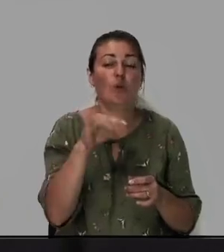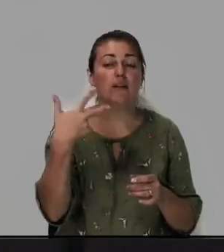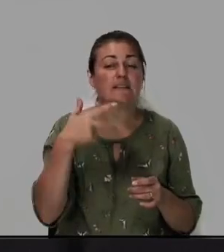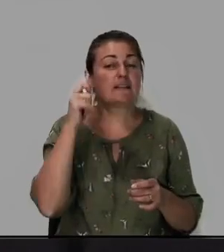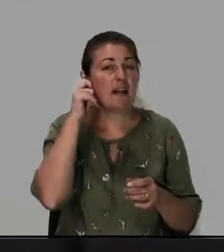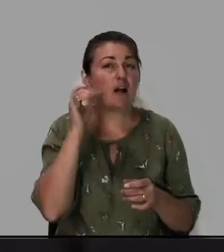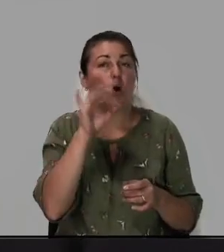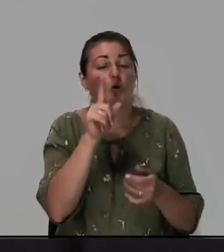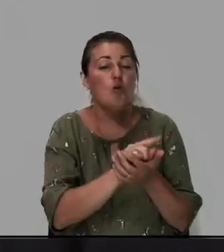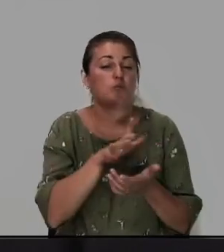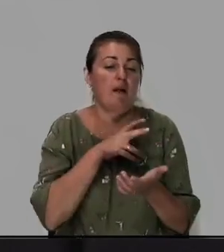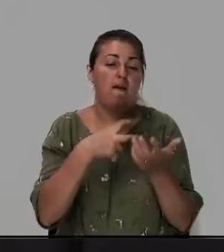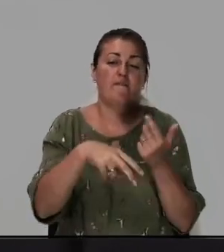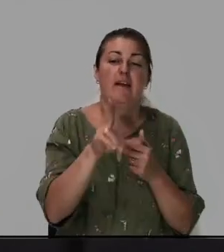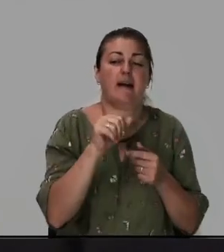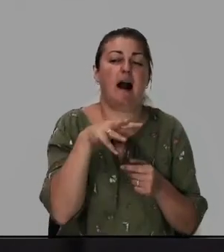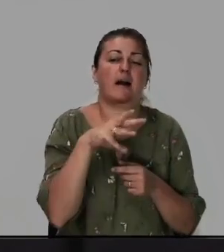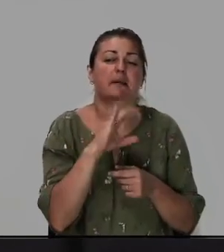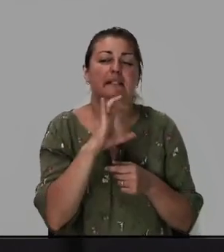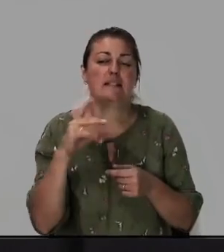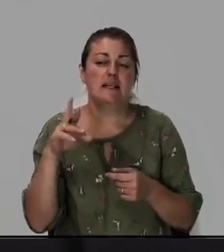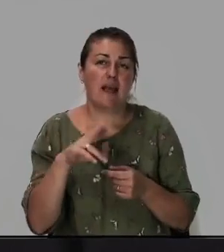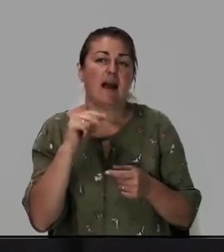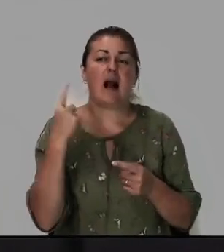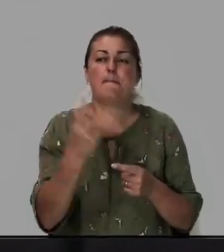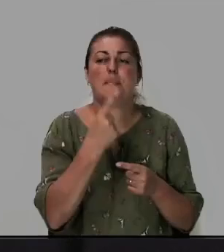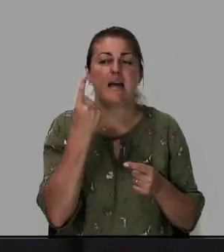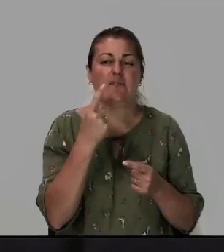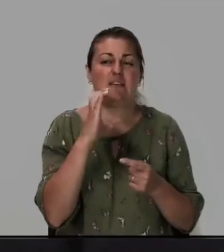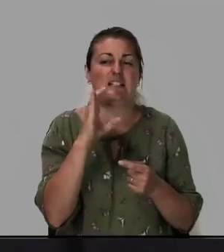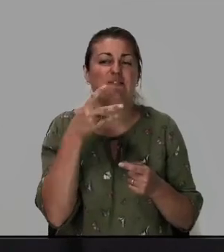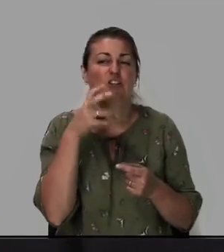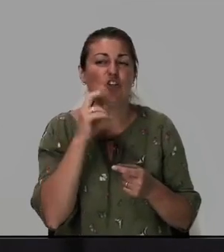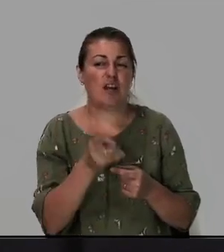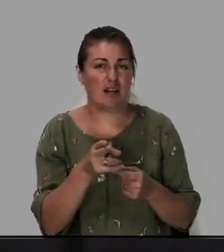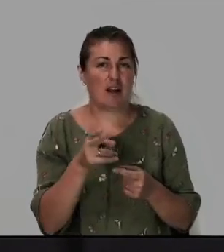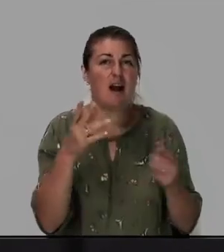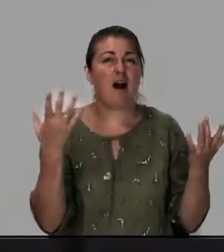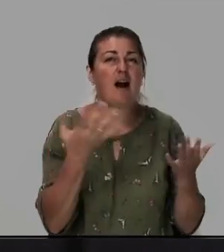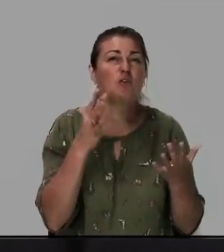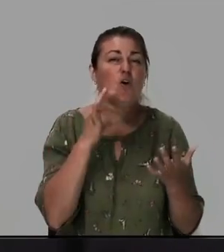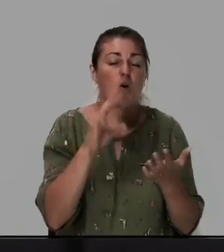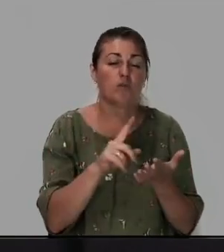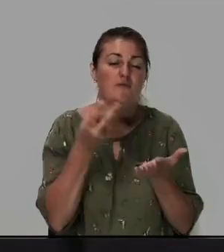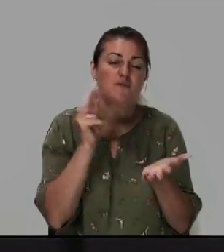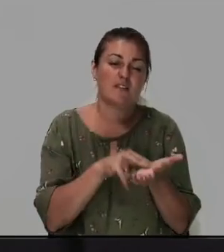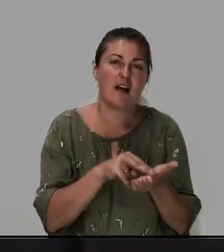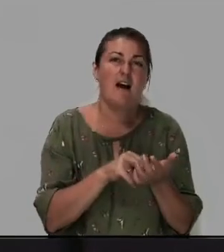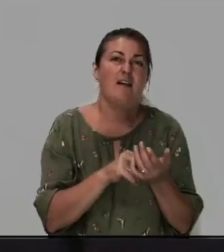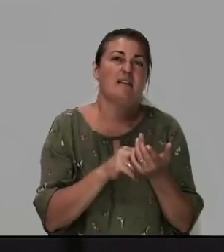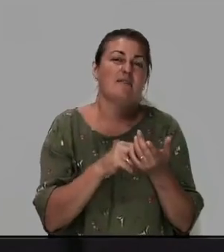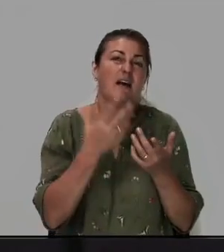Он должен был выйти как Мессия, как первосвященник, который Он станет ходатайами,